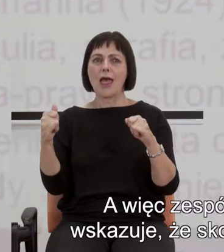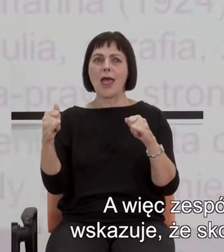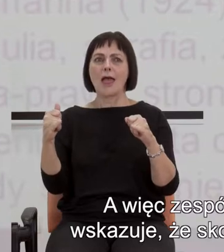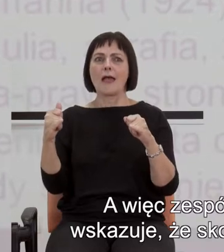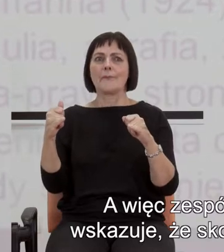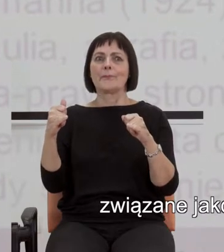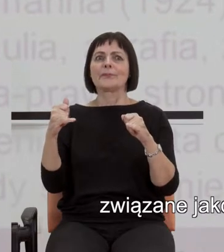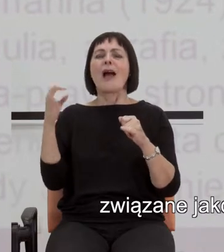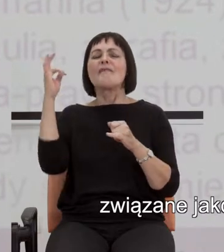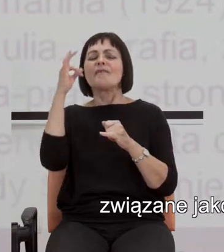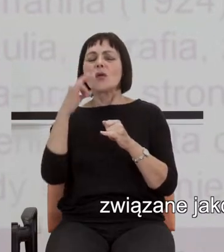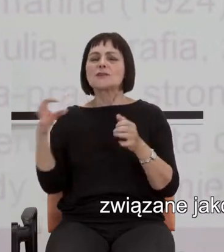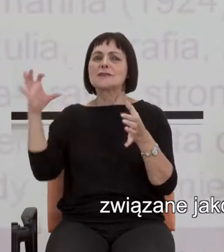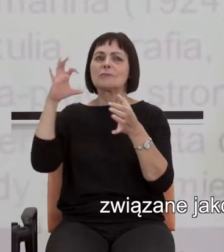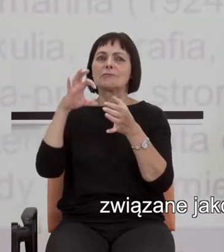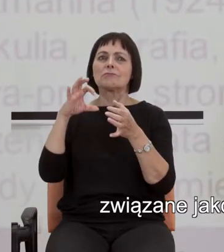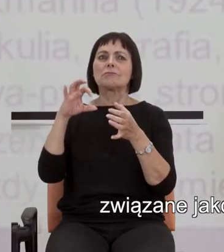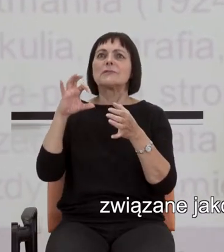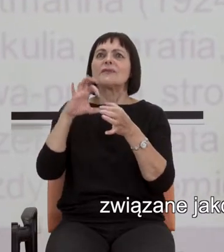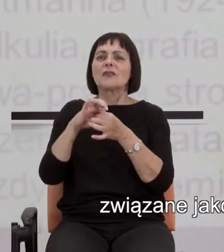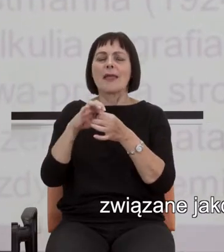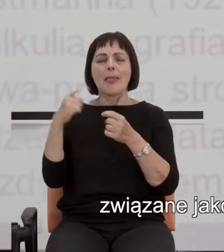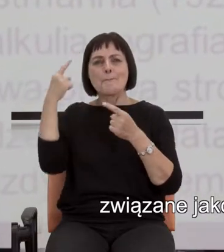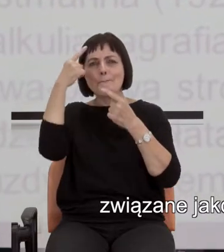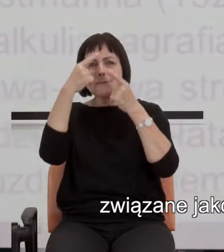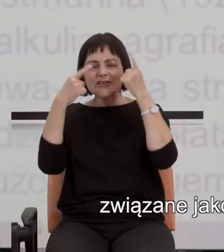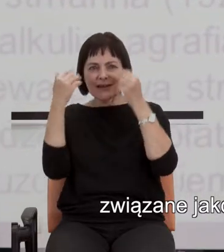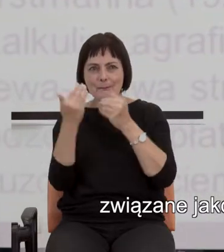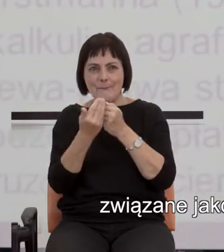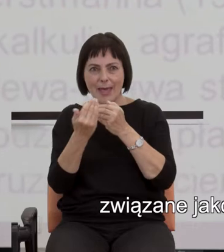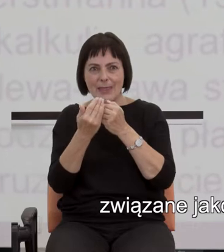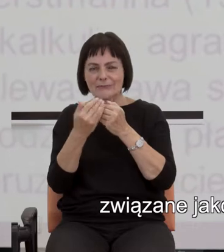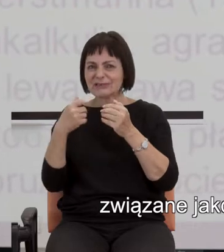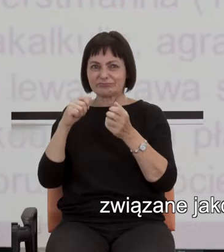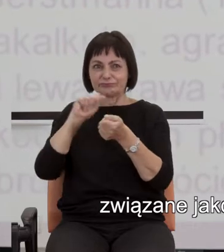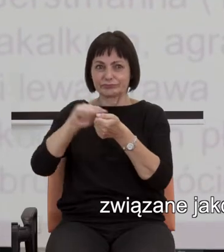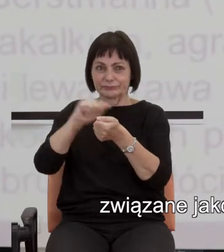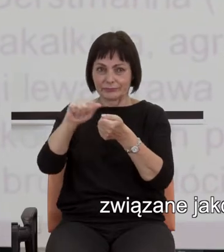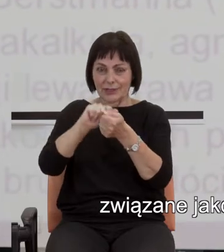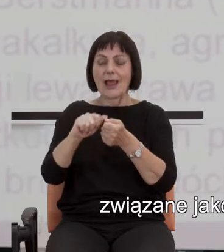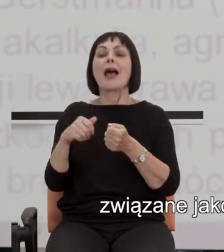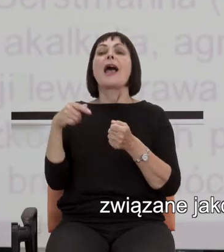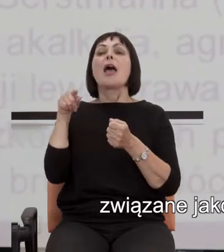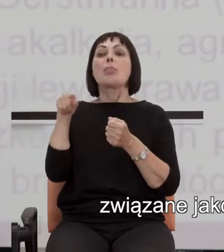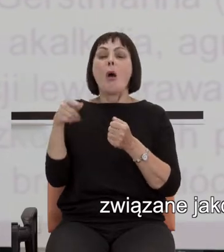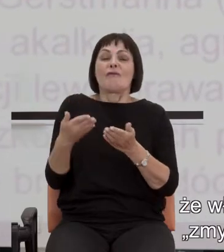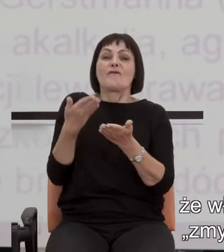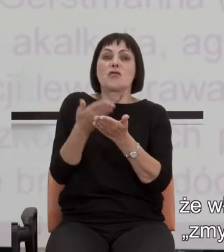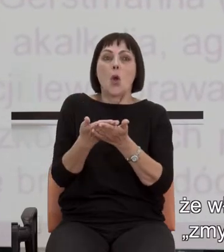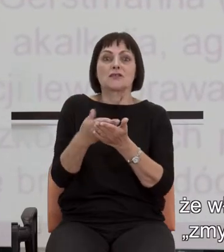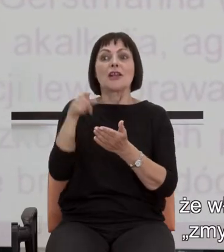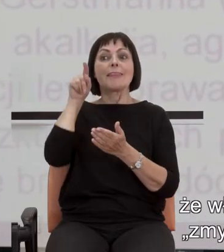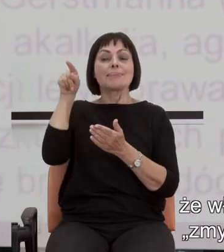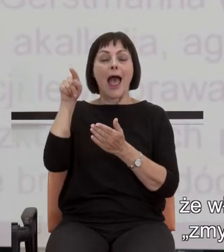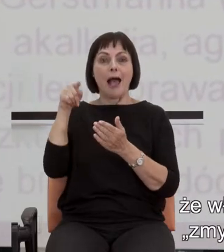czy funkcje związane jakoś z myśleniem matematycznym są zaburzone, to stąd możemy wnioskować, że